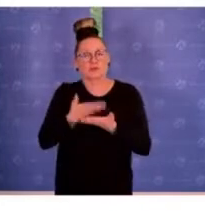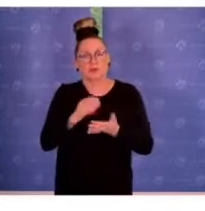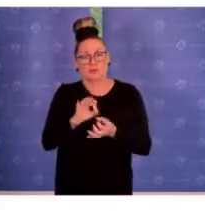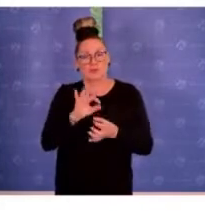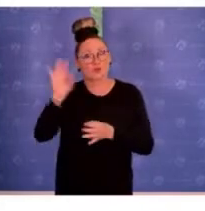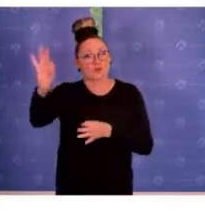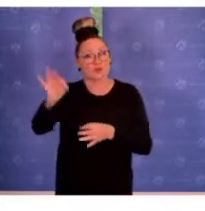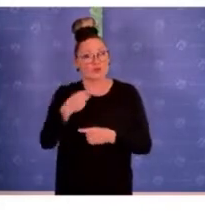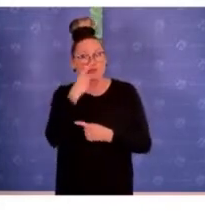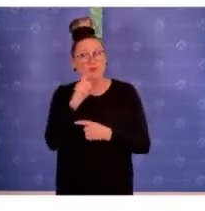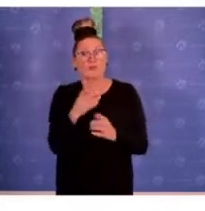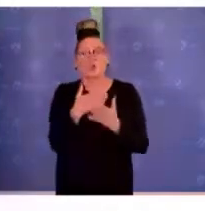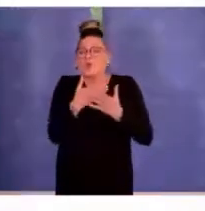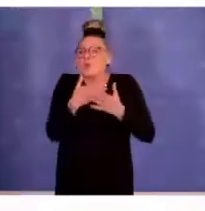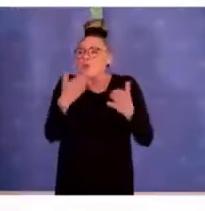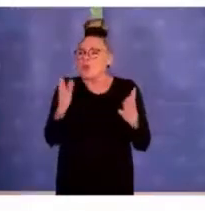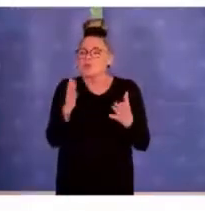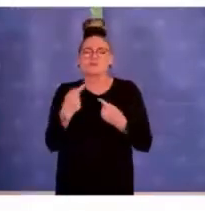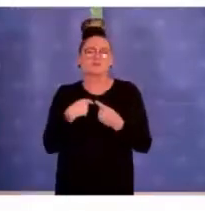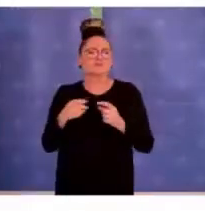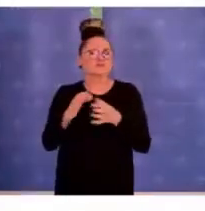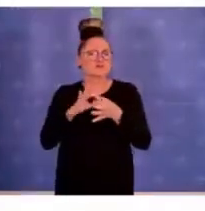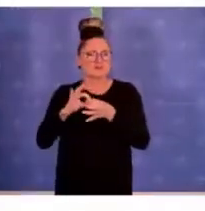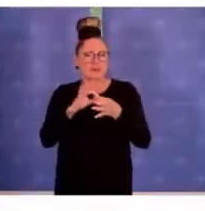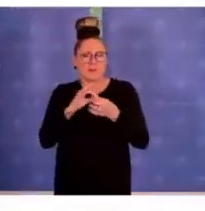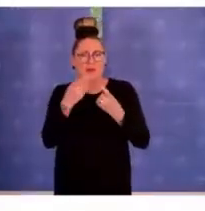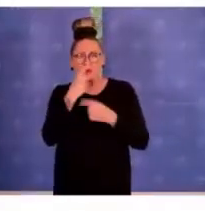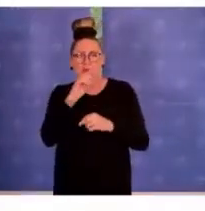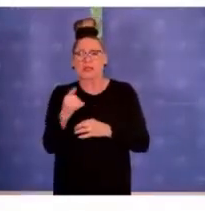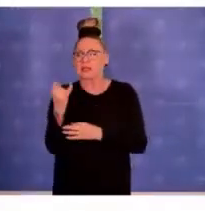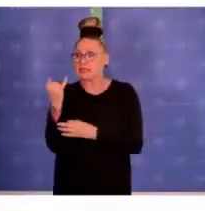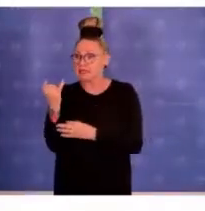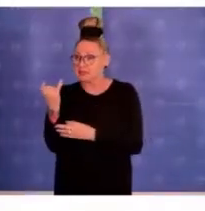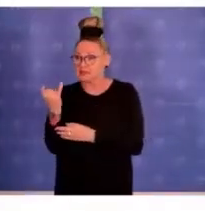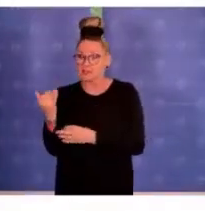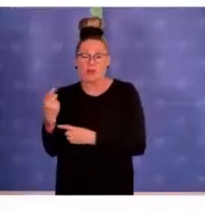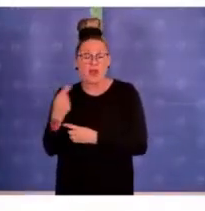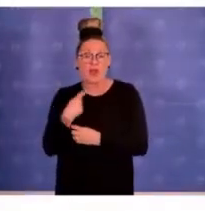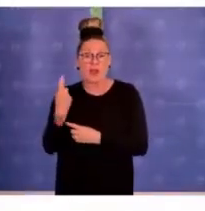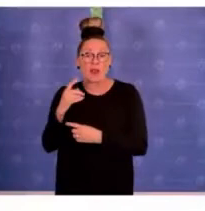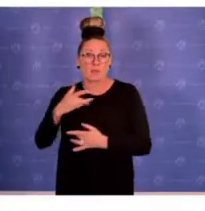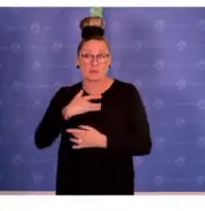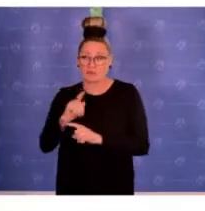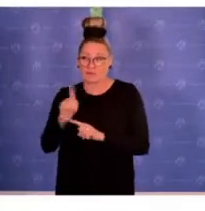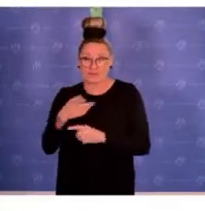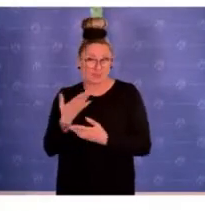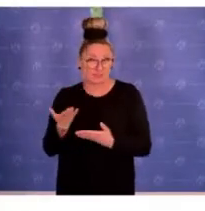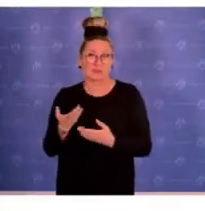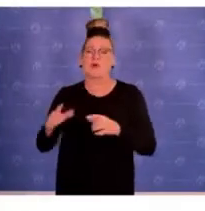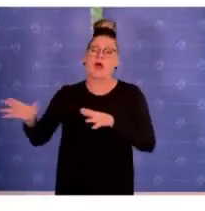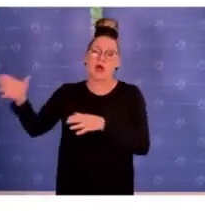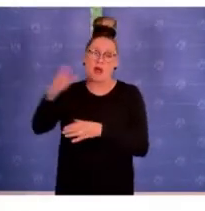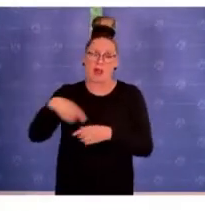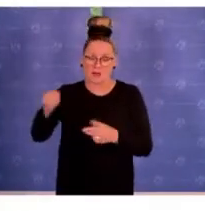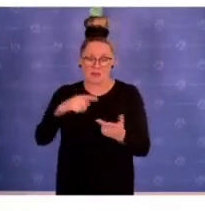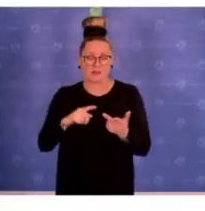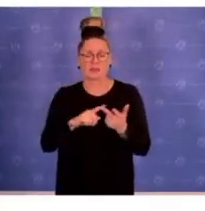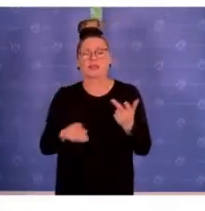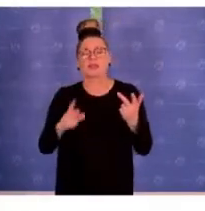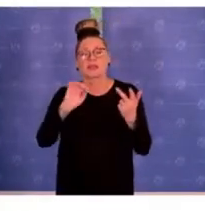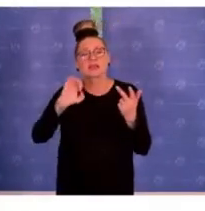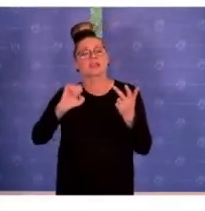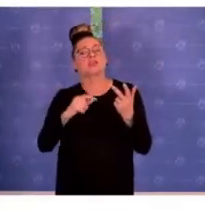quasi in einem größeren Kontext, der auch über die individuelle Betroffenheit hinausgeht. Und drittens das Projekt REGI-Shoot,